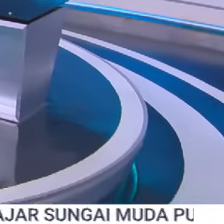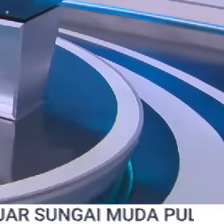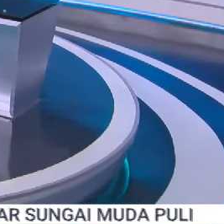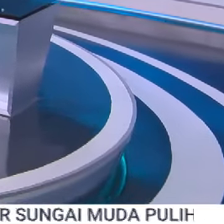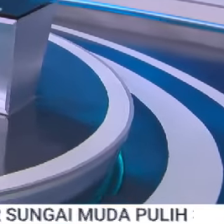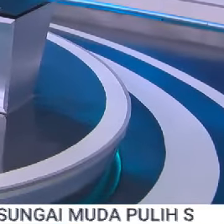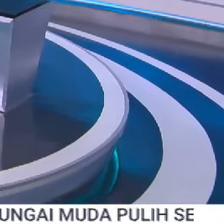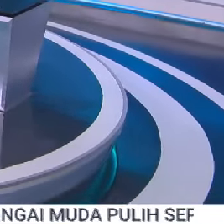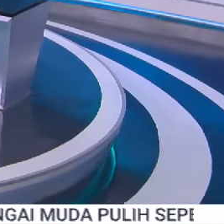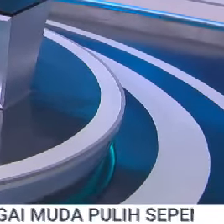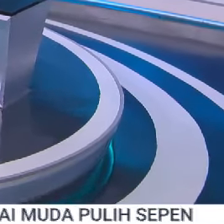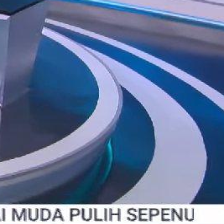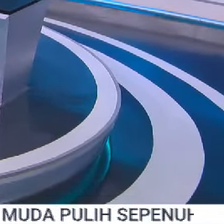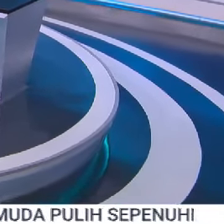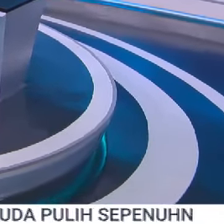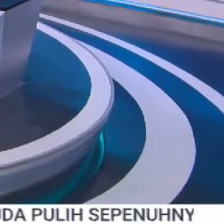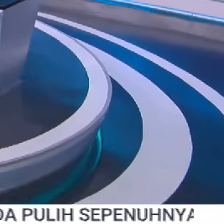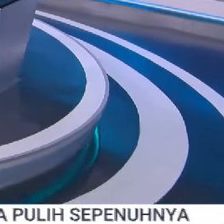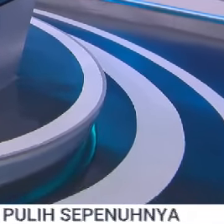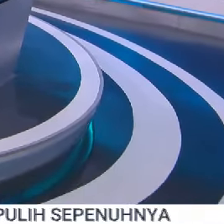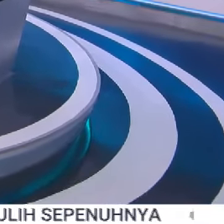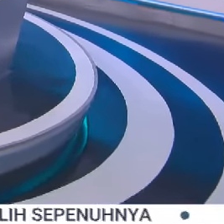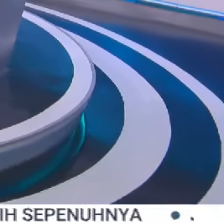Baik, terima kasih, Raduin Robin. Langsung dari Sabah. menikmati.